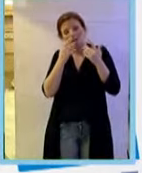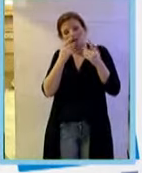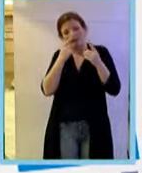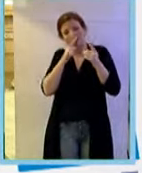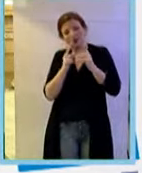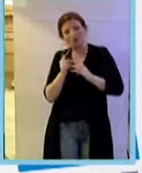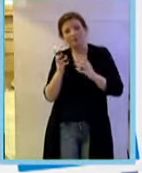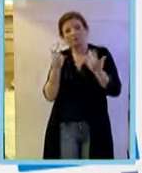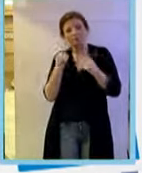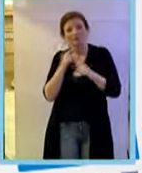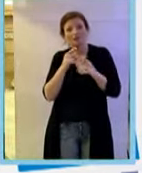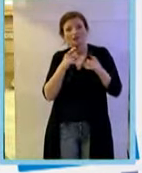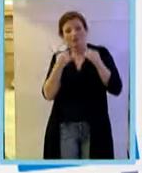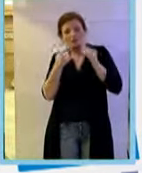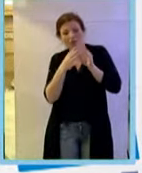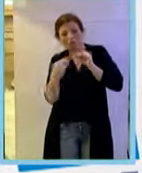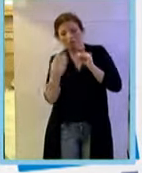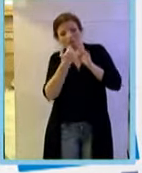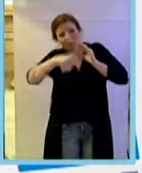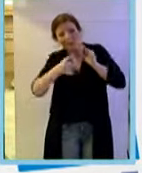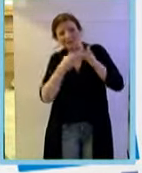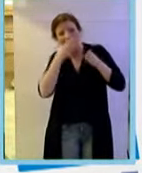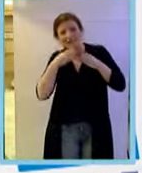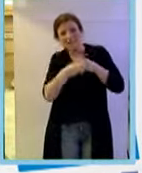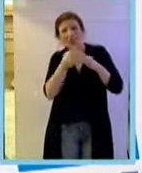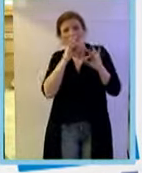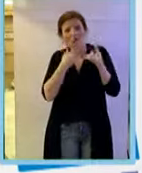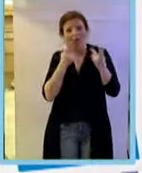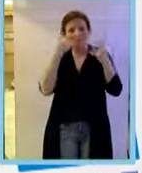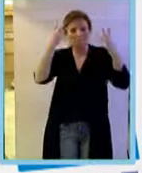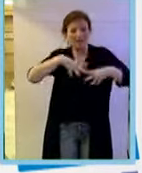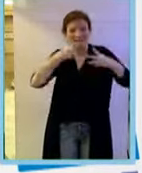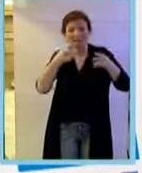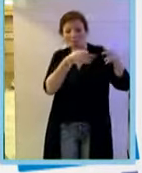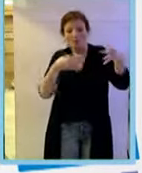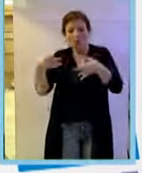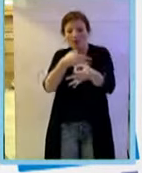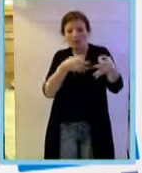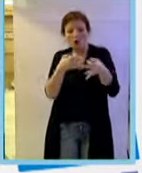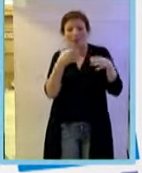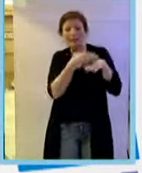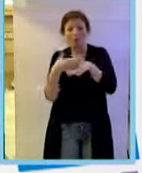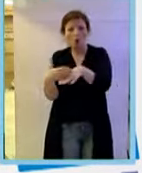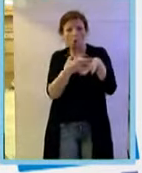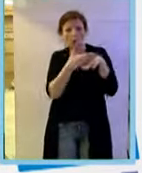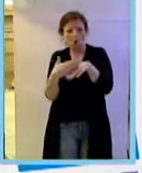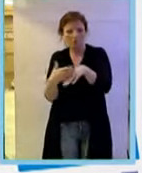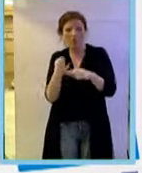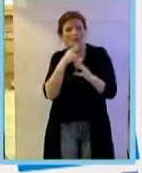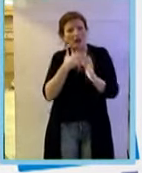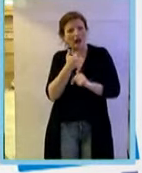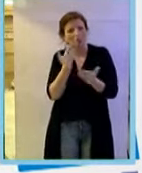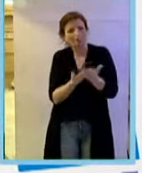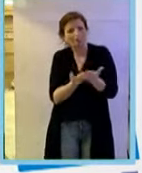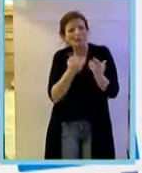sorprendente quindi che ci siano un qualche meccanismo vecolare comune, anzi ci sono prove che in alcuni casi il VEGF